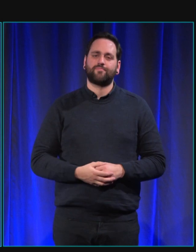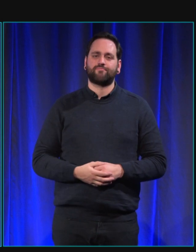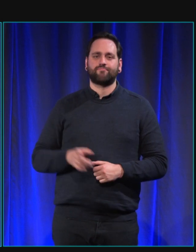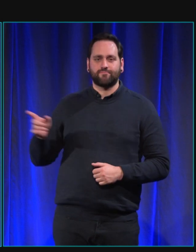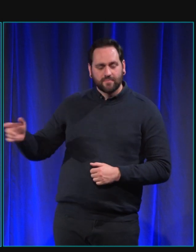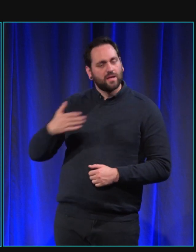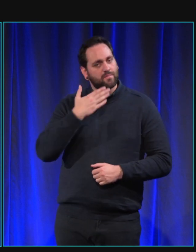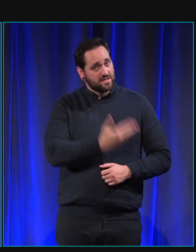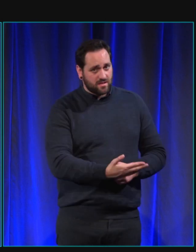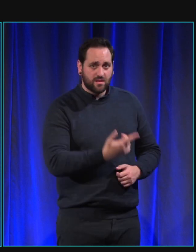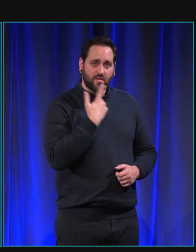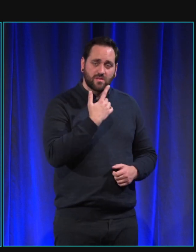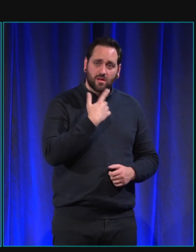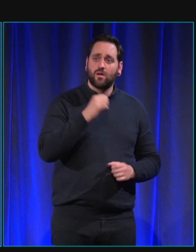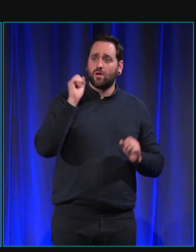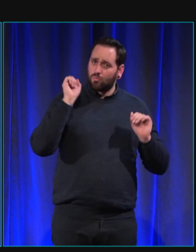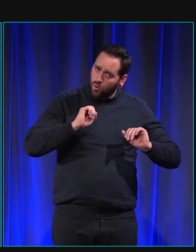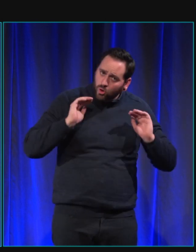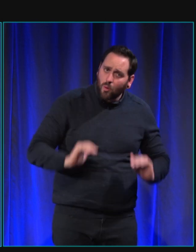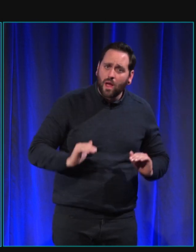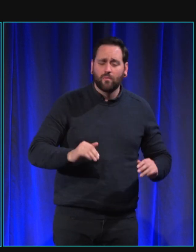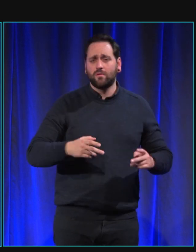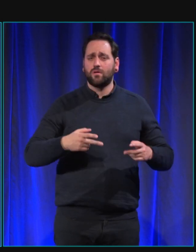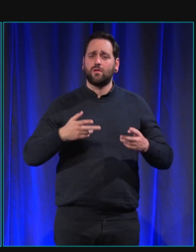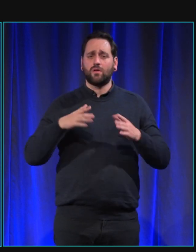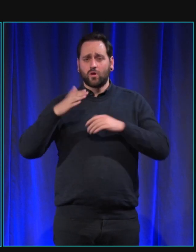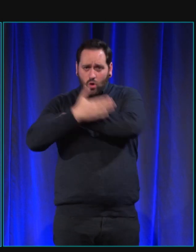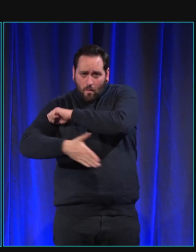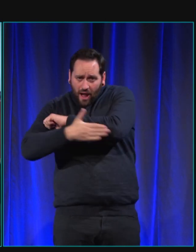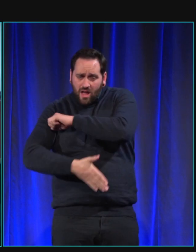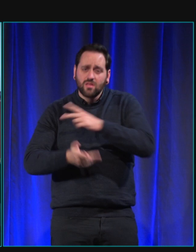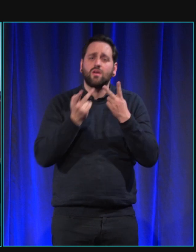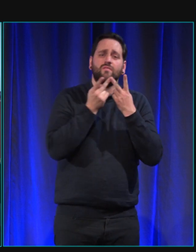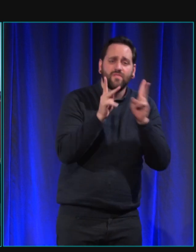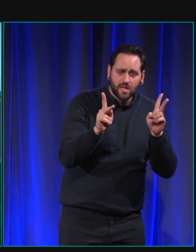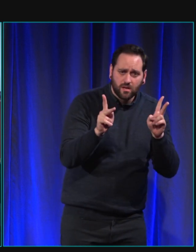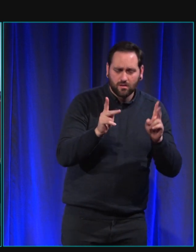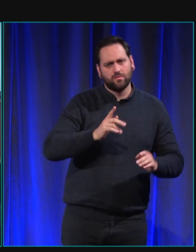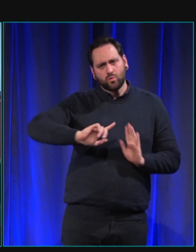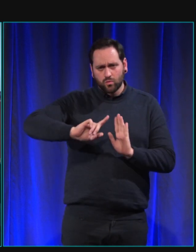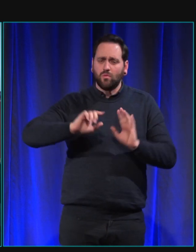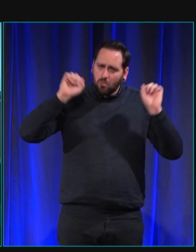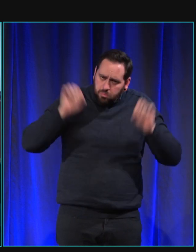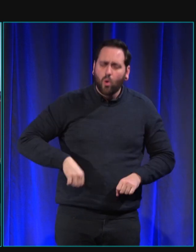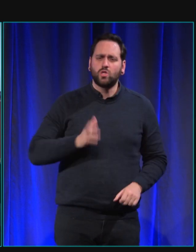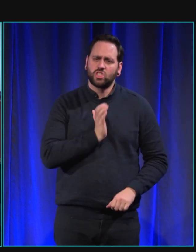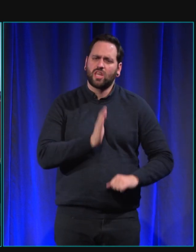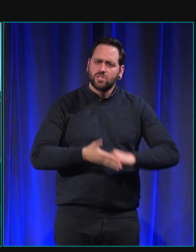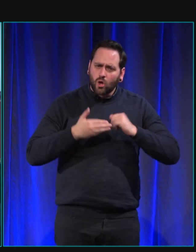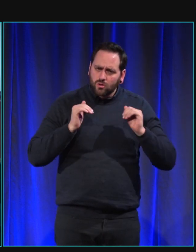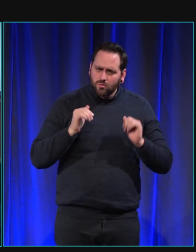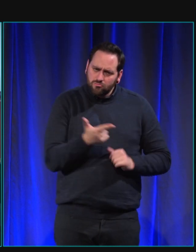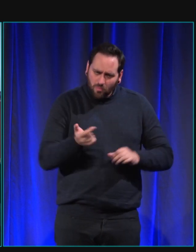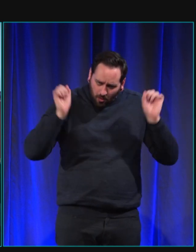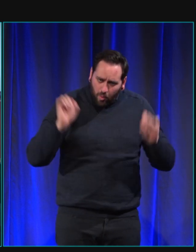fait on peut avoir un chien d'assistance qu'on habite en ville ou à la campagne de toute façon les chiens guides d'aveugles du moins je pense que les autres